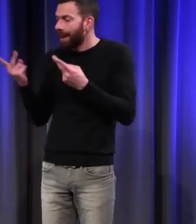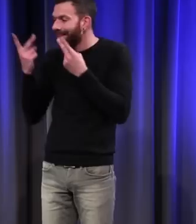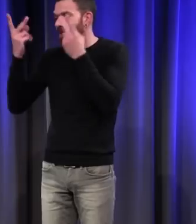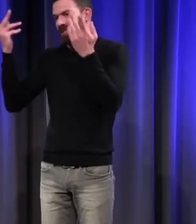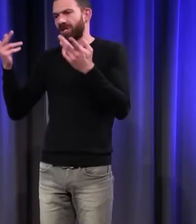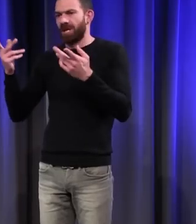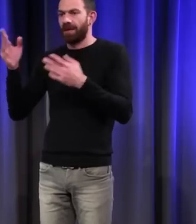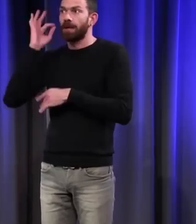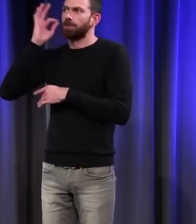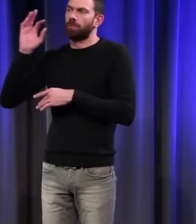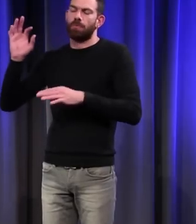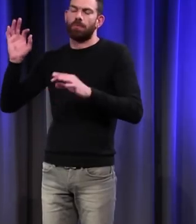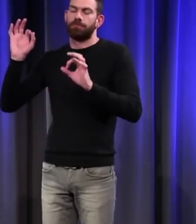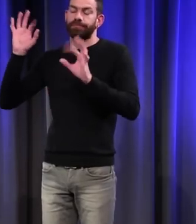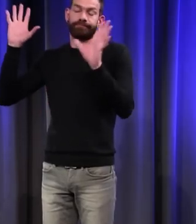vertus acoustiques.